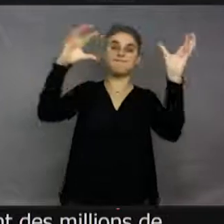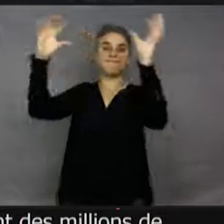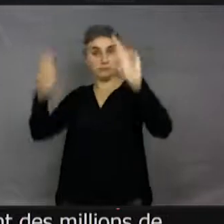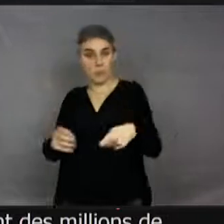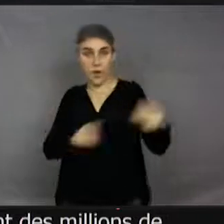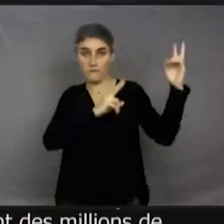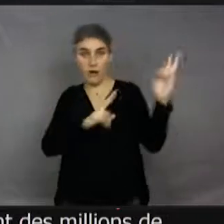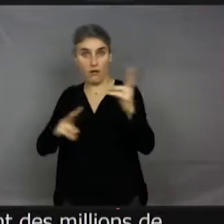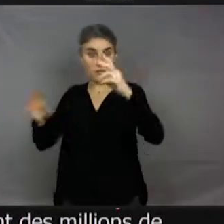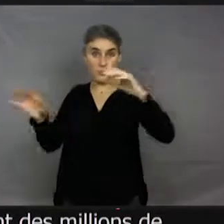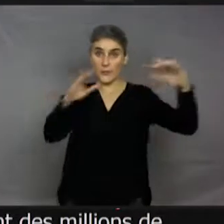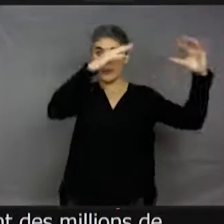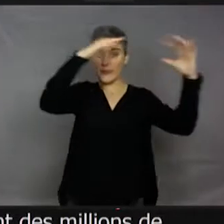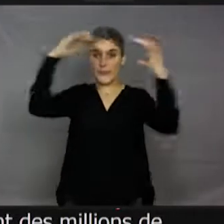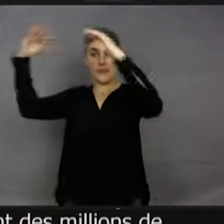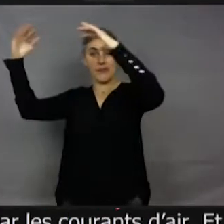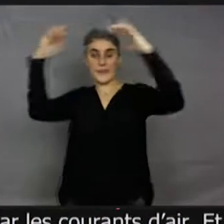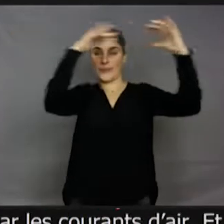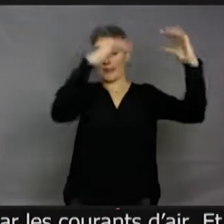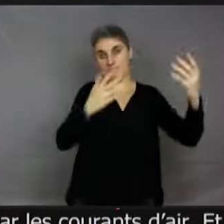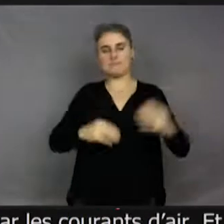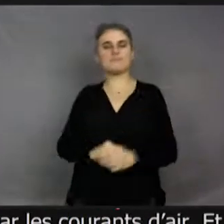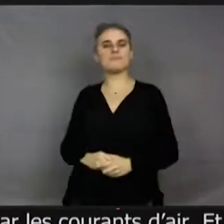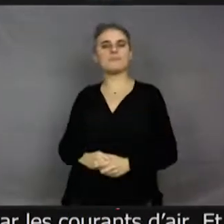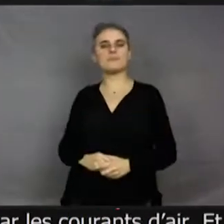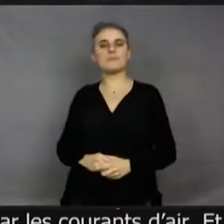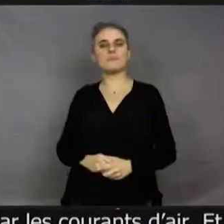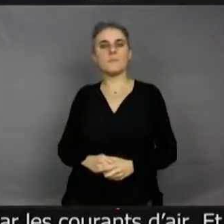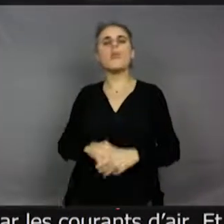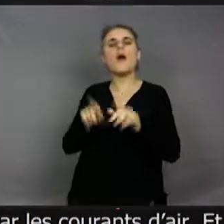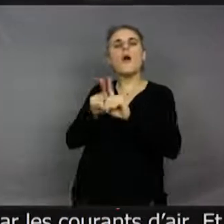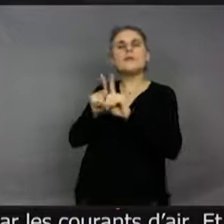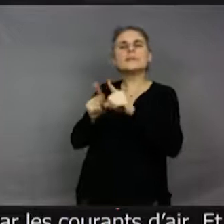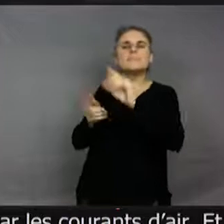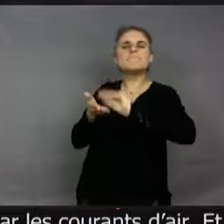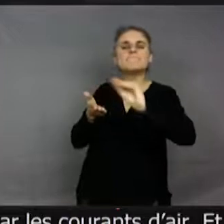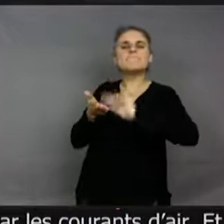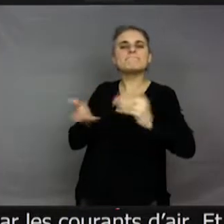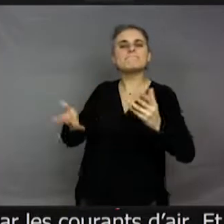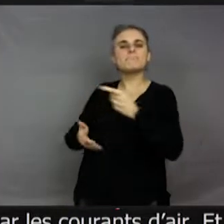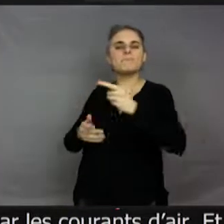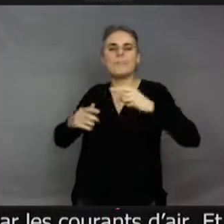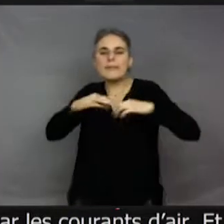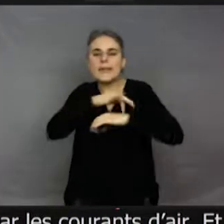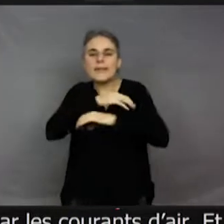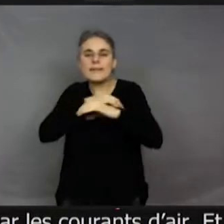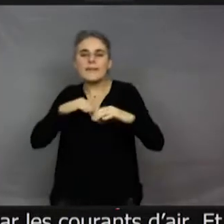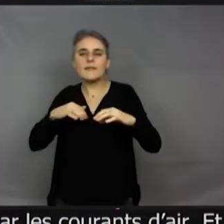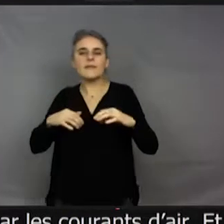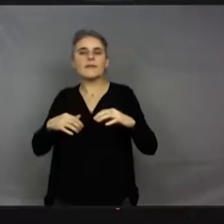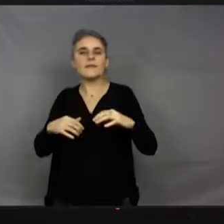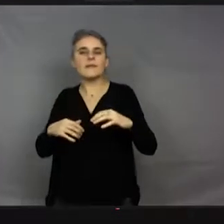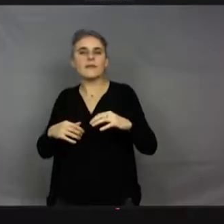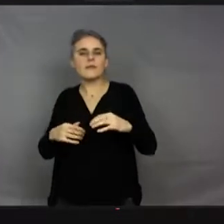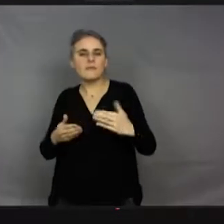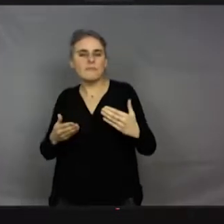et d'acquérir de nouveaux territoires. Et vous écrivez aussi qu'ils ont inventé d'une certaine façon, évidemment, les ailes qui, il plus de 400